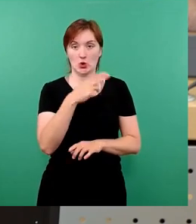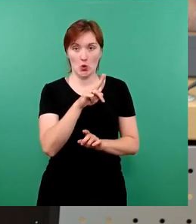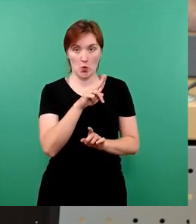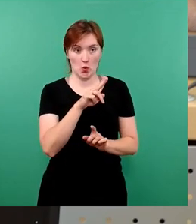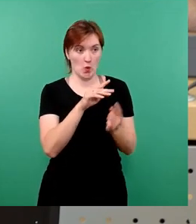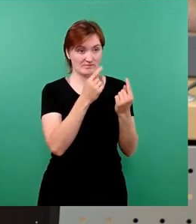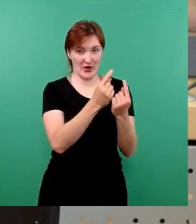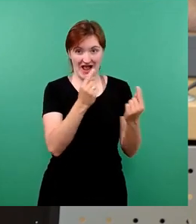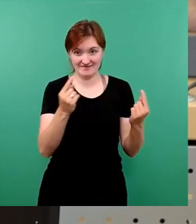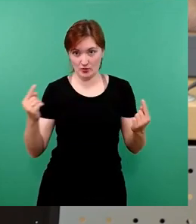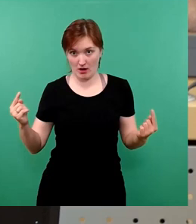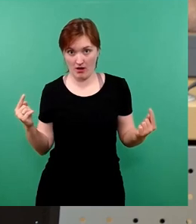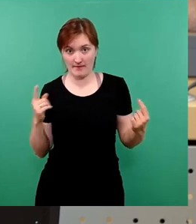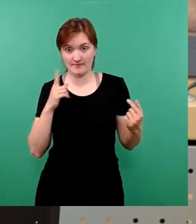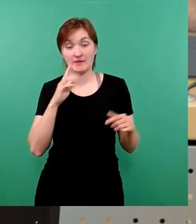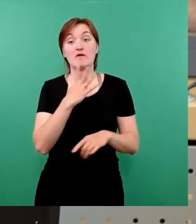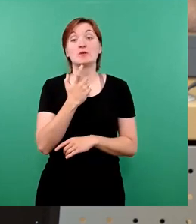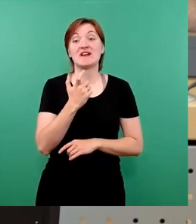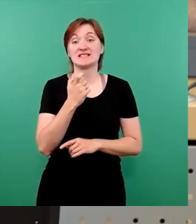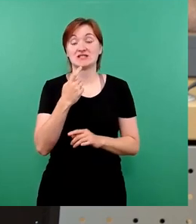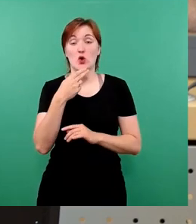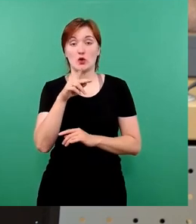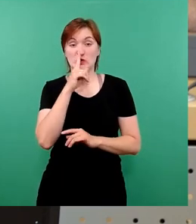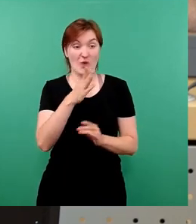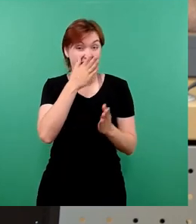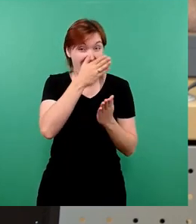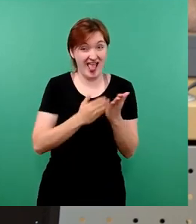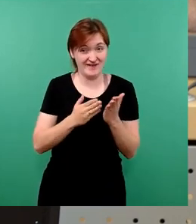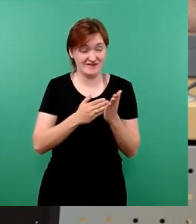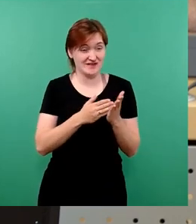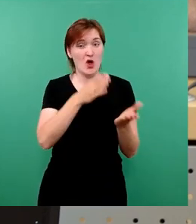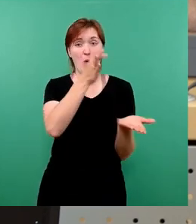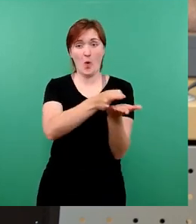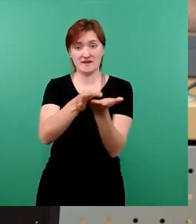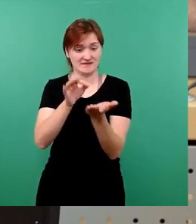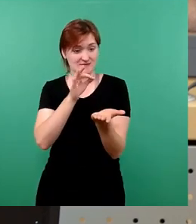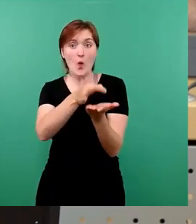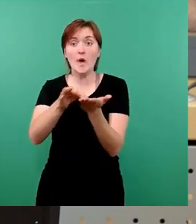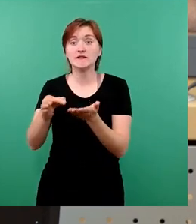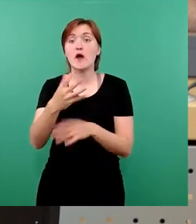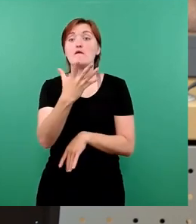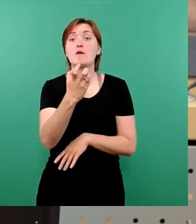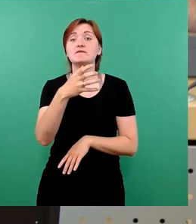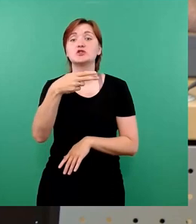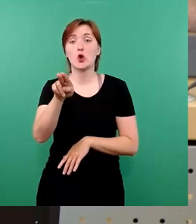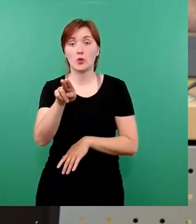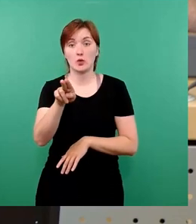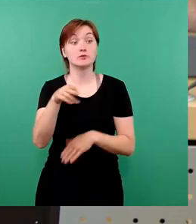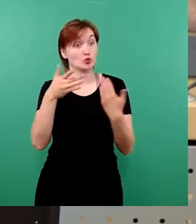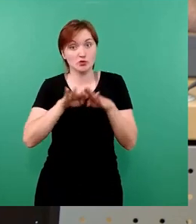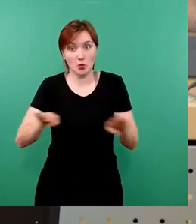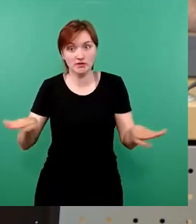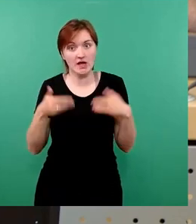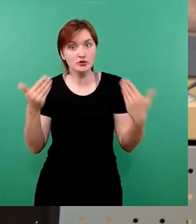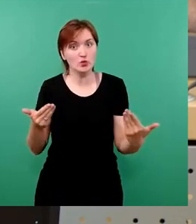25 Euro sind übrigens nur die Hälfte von dem, was die Ortschaften haben, die haben 50 Euro. Das ist erstmal die Grundlage, von der